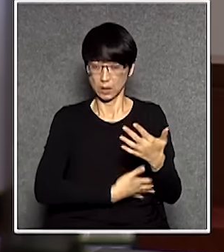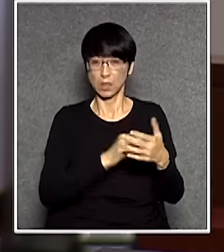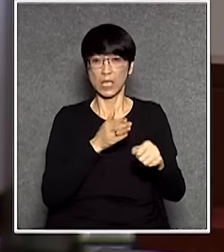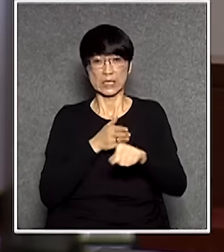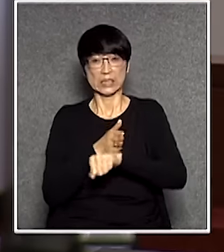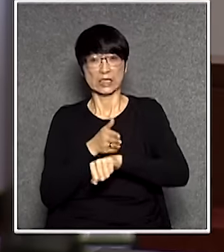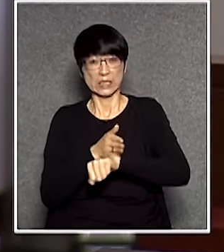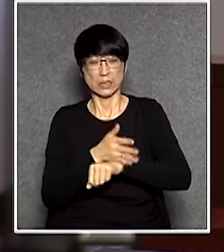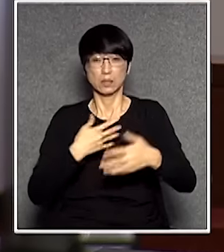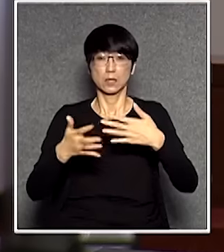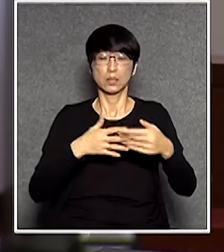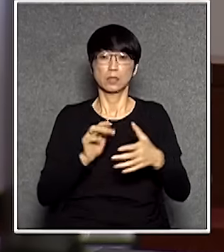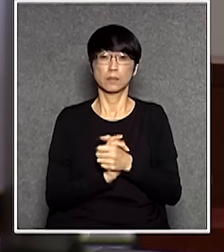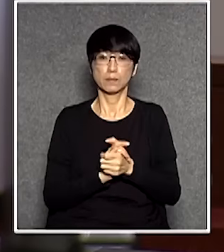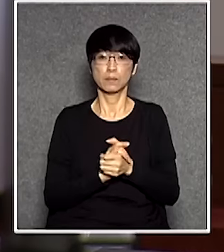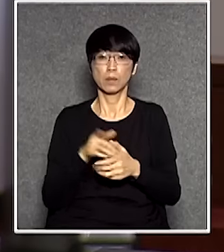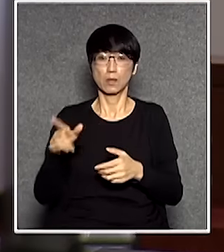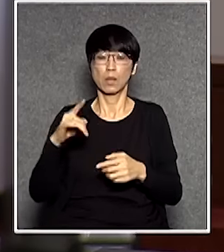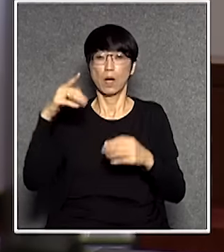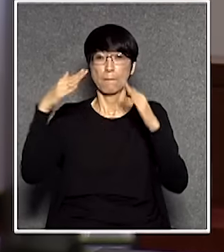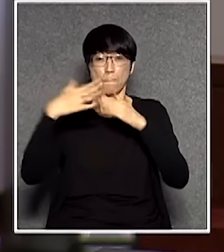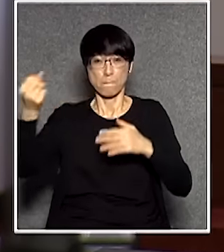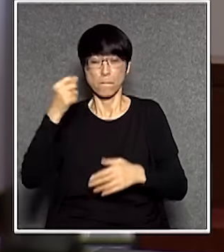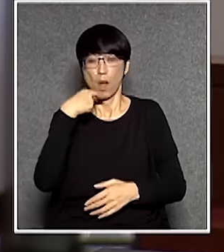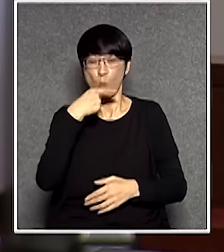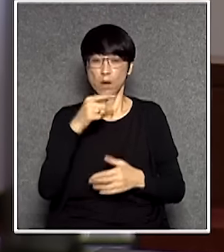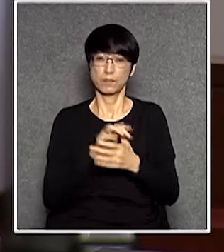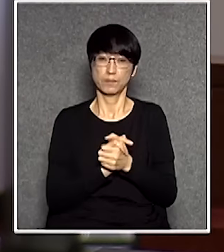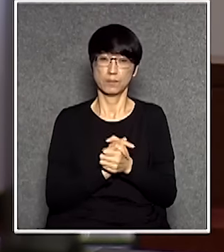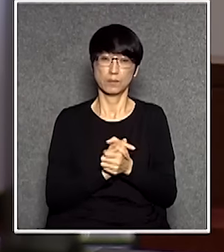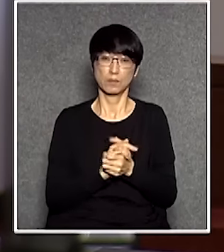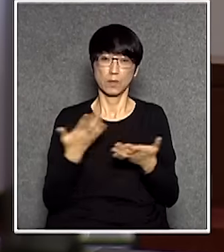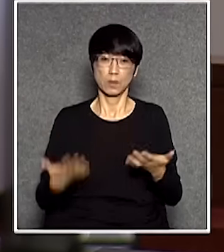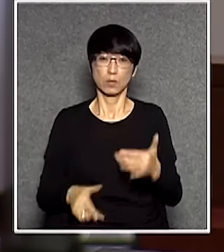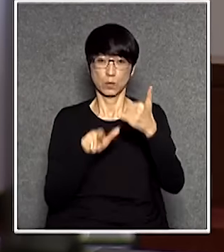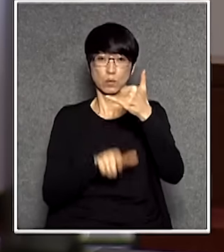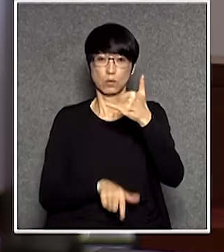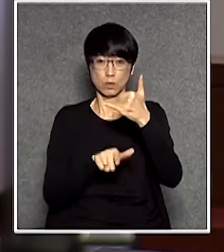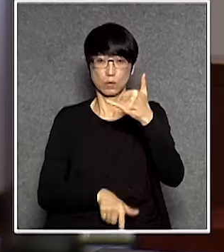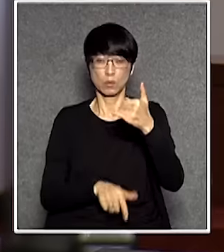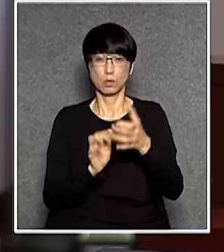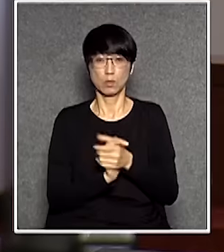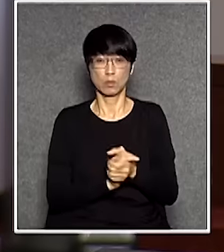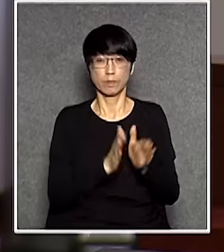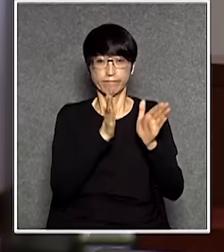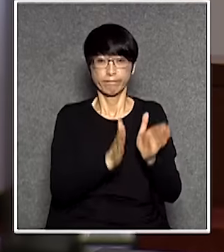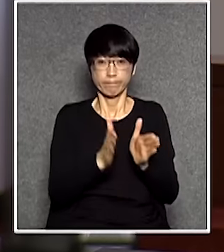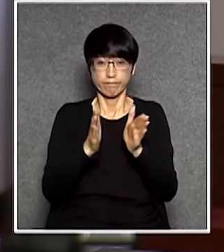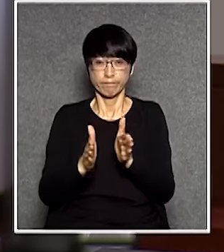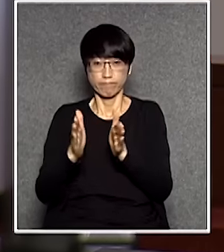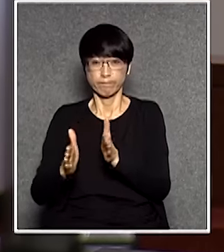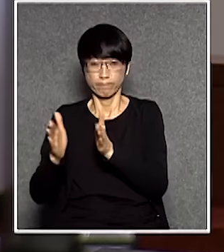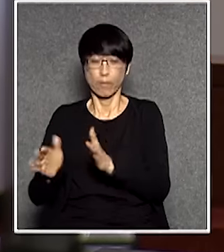事件的時候民航處又改口他說本年六月就開始分階段啟用